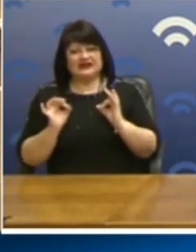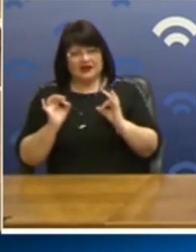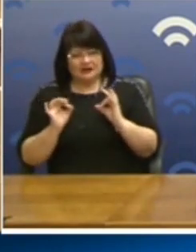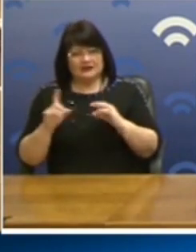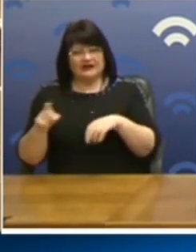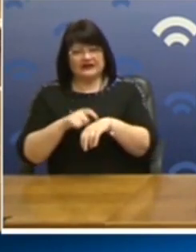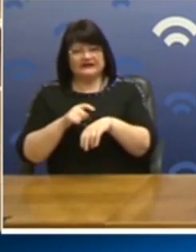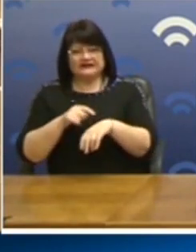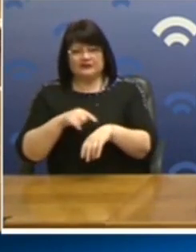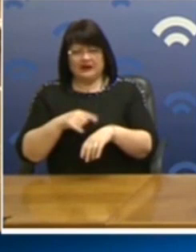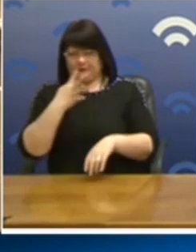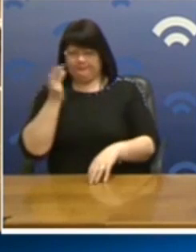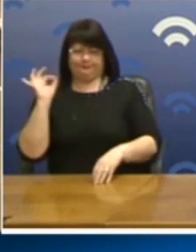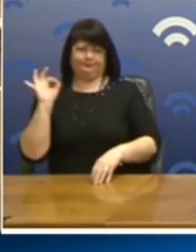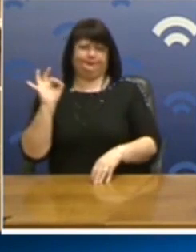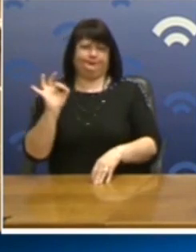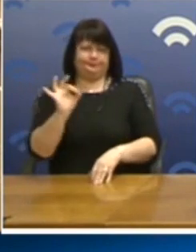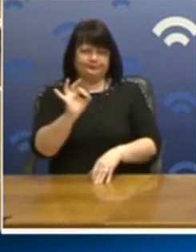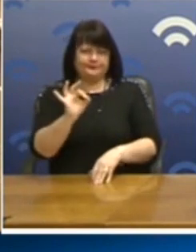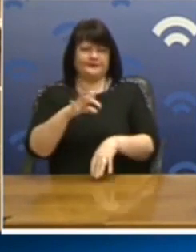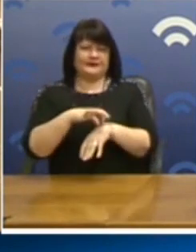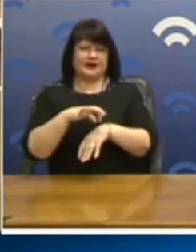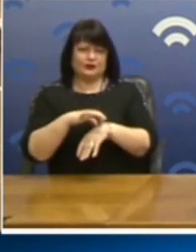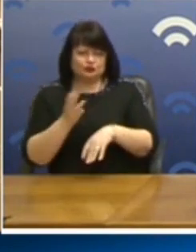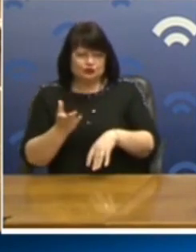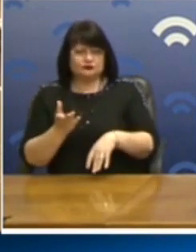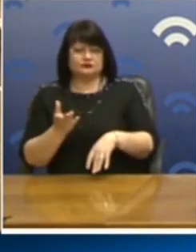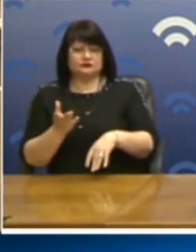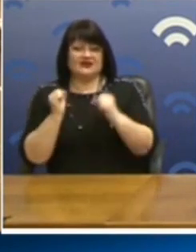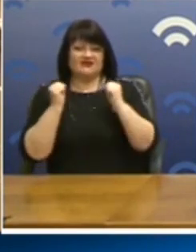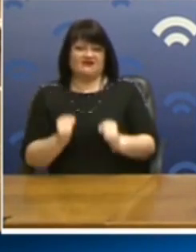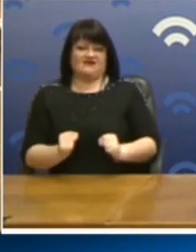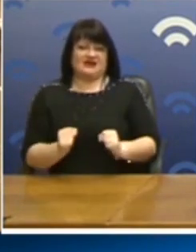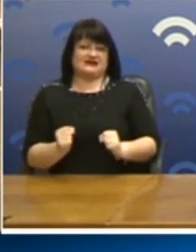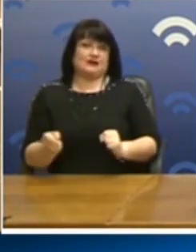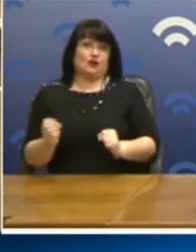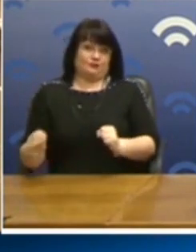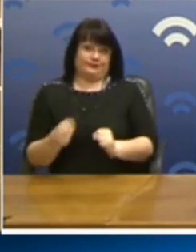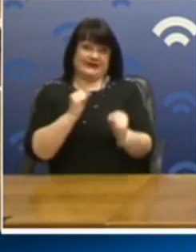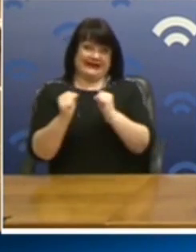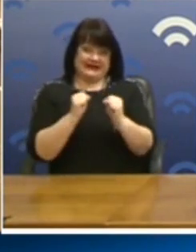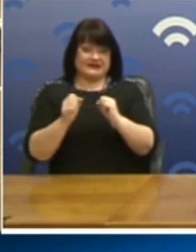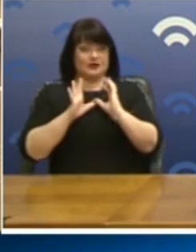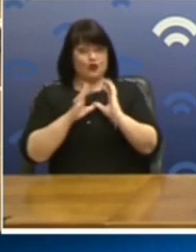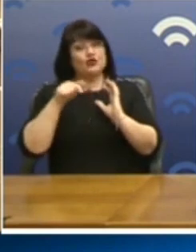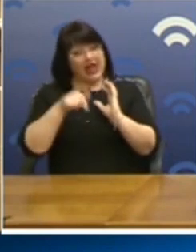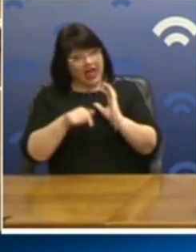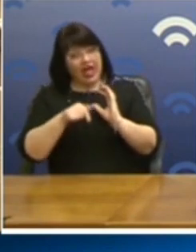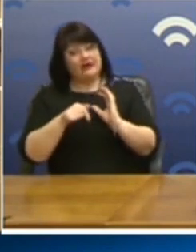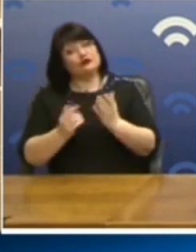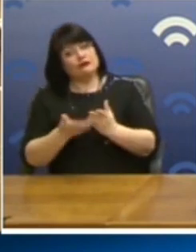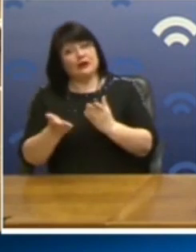βρίσκεται σε εξέλιξη μπορεί να μην είναι η κύρια αιτία αυτής της νέας κρίσης, είναι όμως ο καταλήτης της.